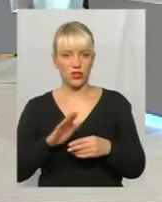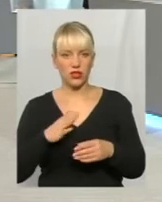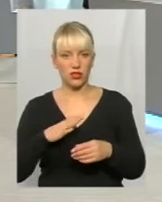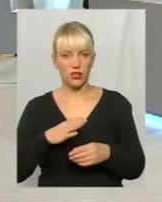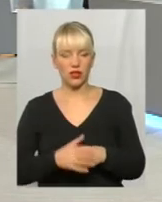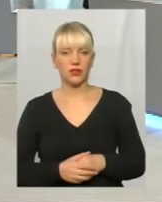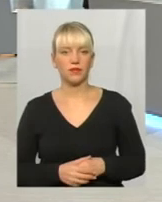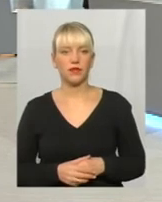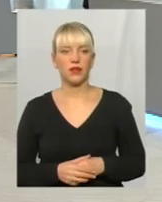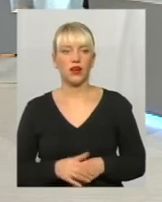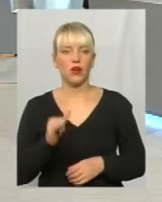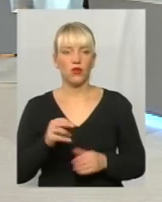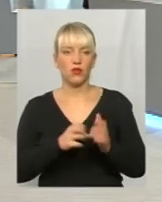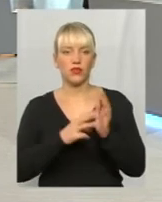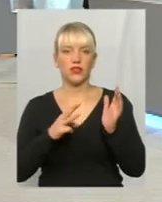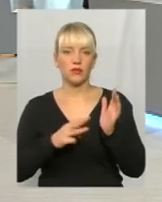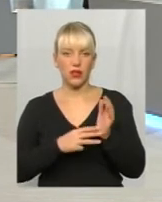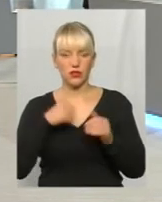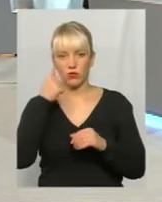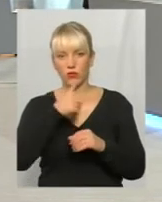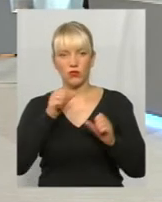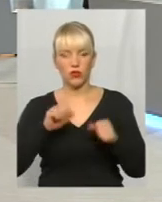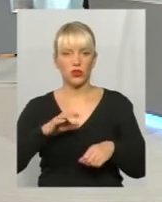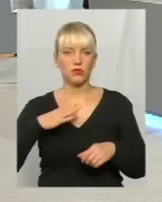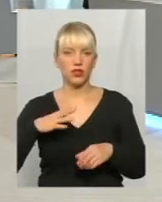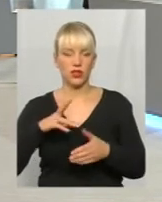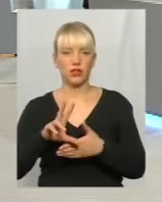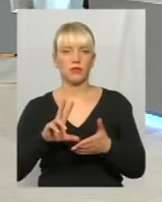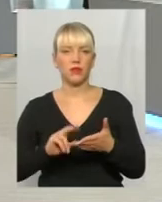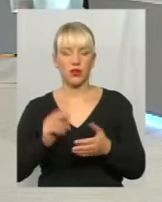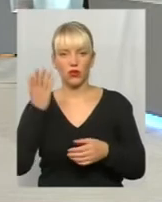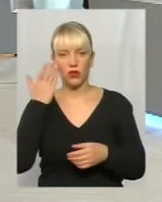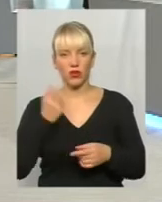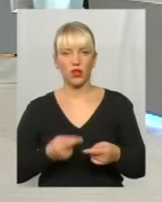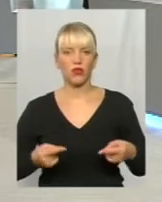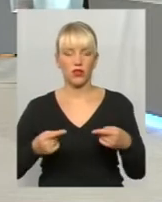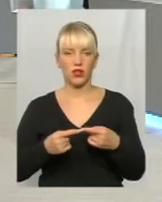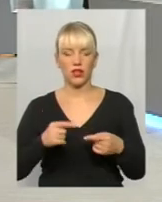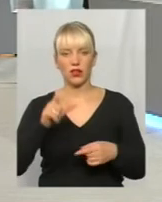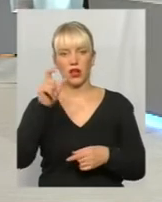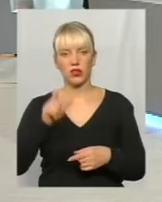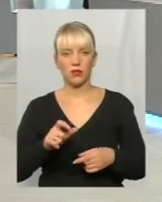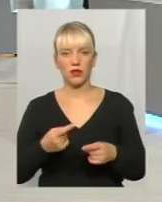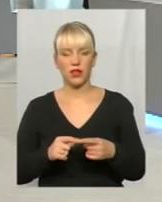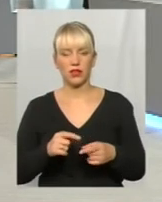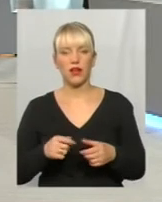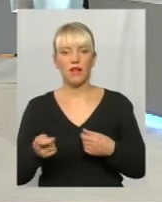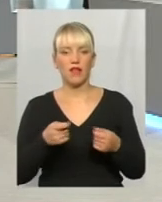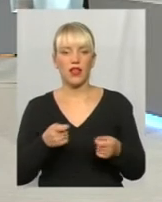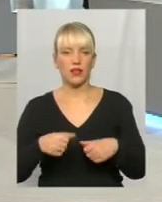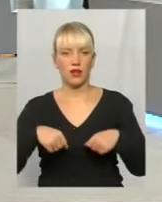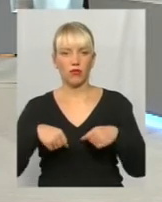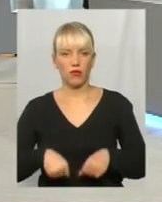можемо вже у 2018 році чекати прикладів, коли конкретного суб'єкта владних повноважень,